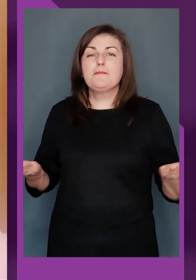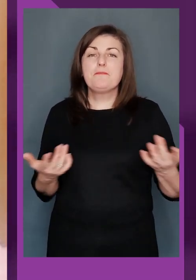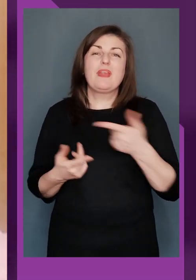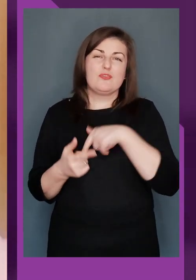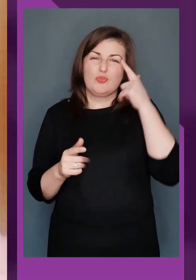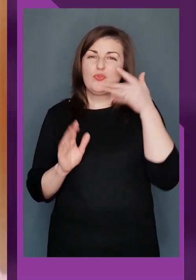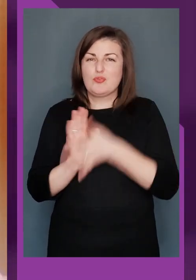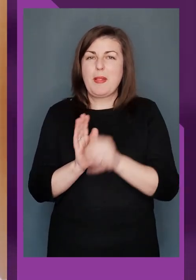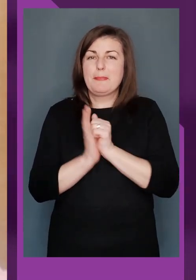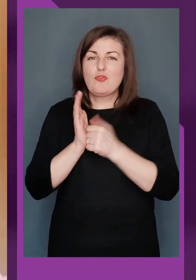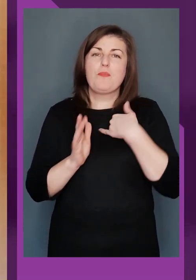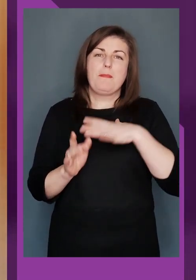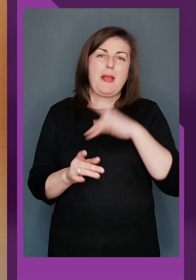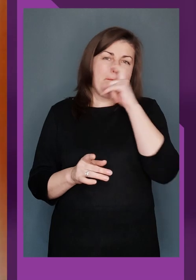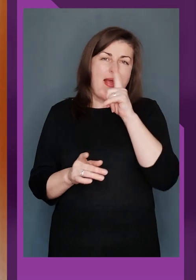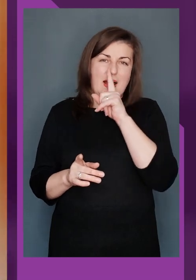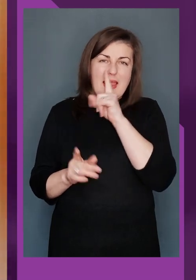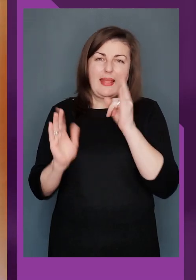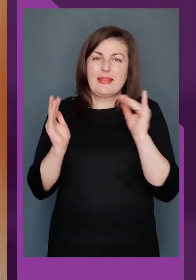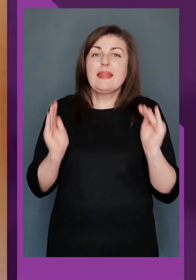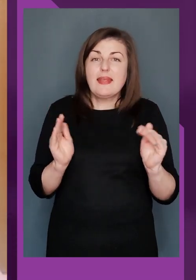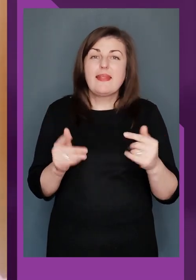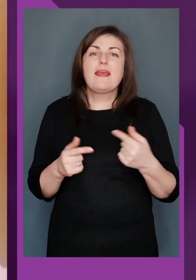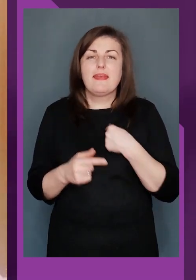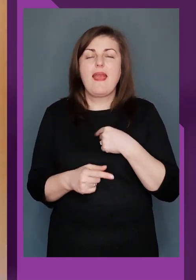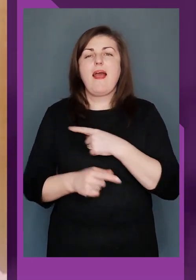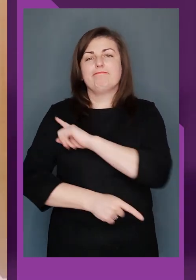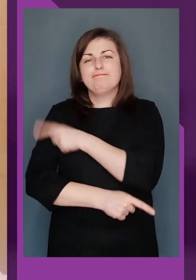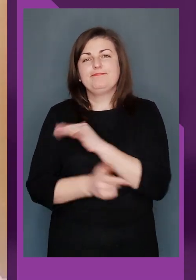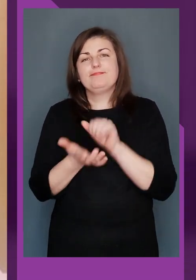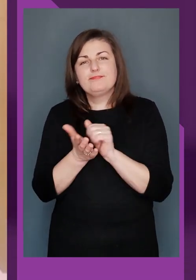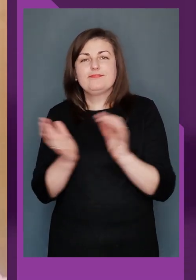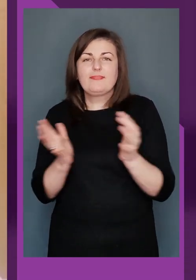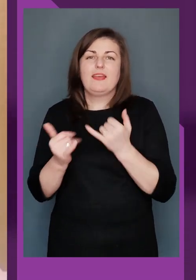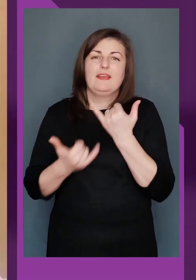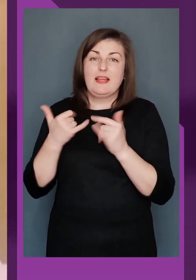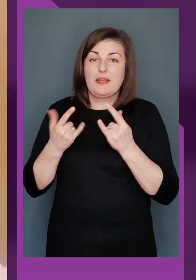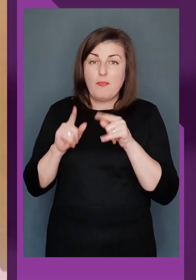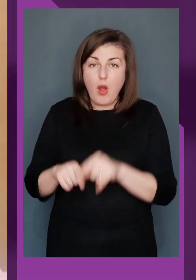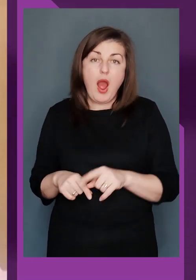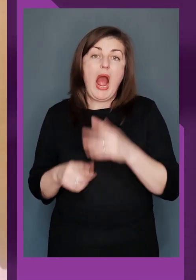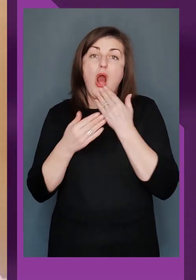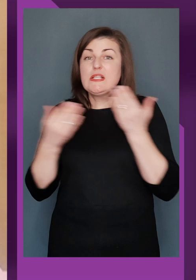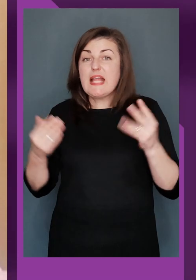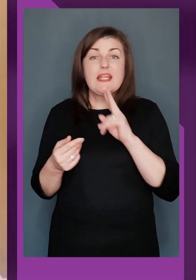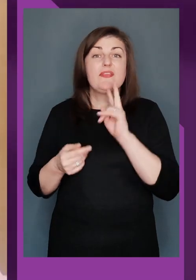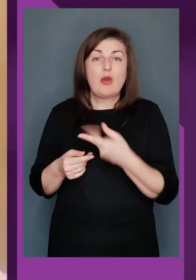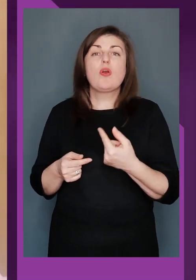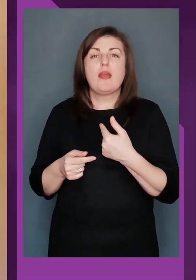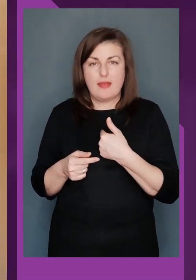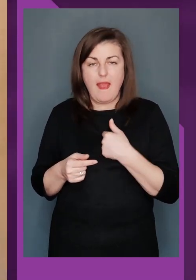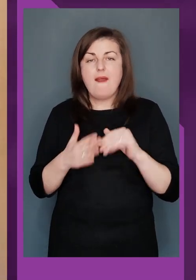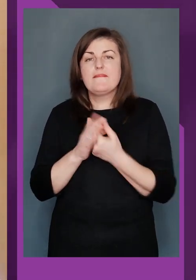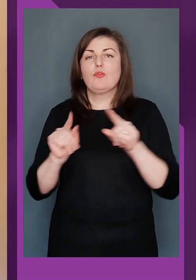з розумілих причин у мене була маленька дитина. Я не інтенсивно займалася, але останні